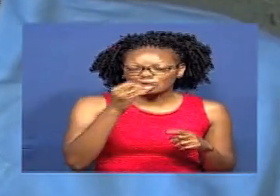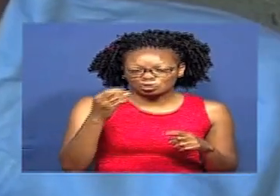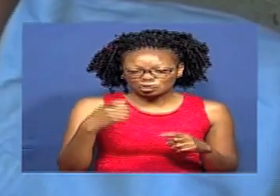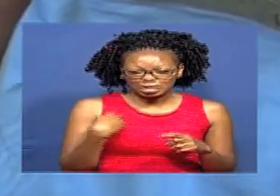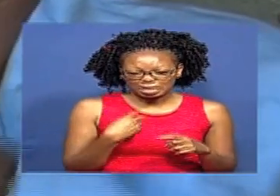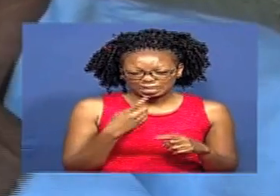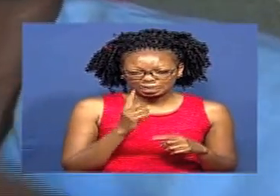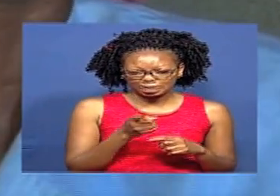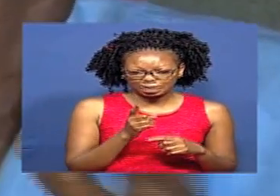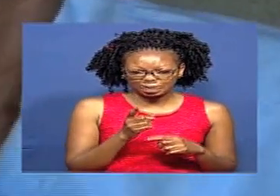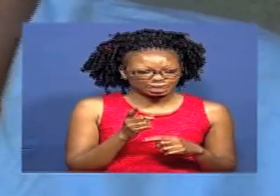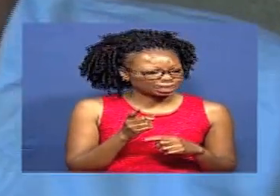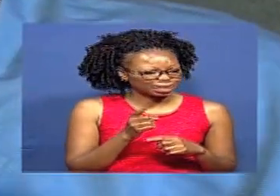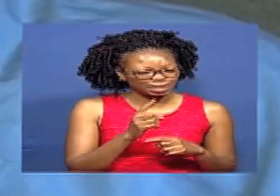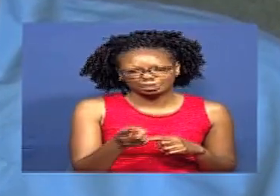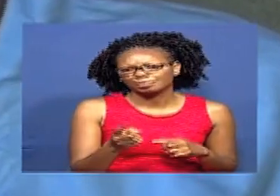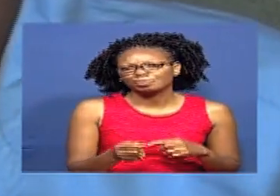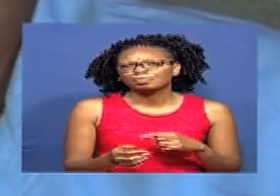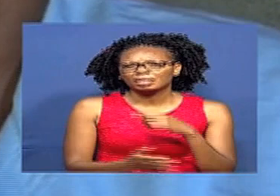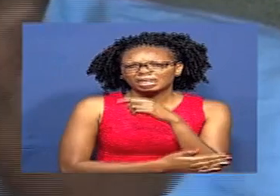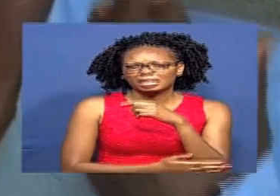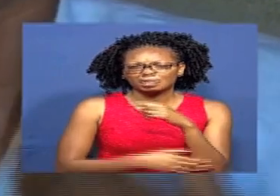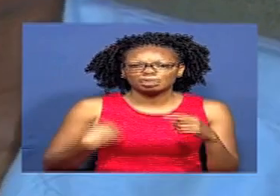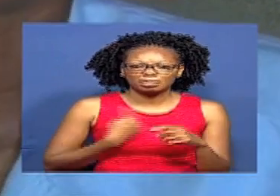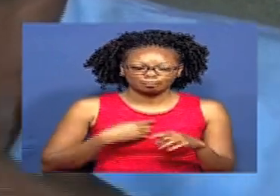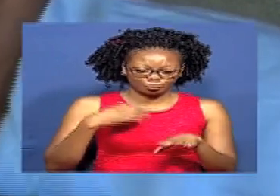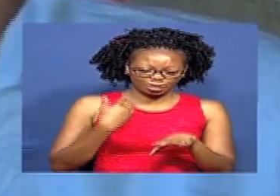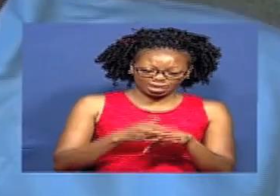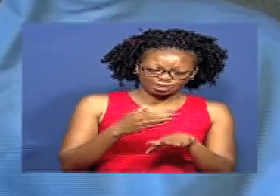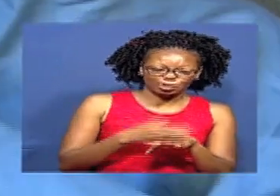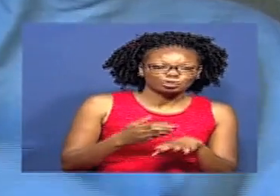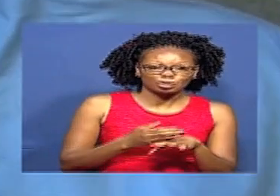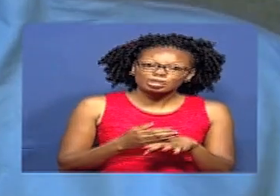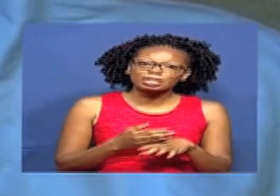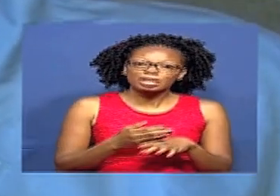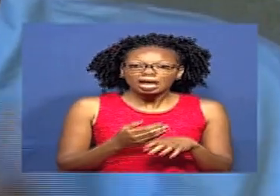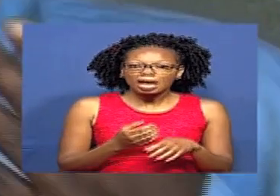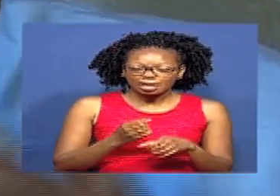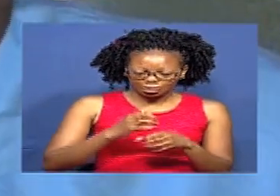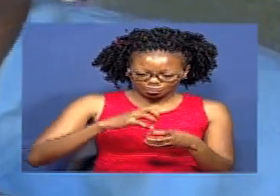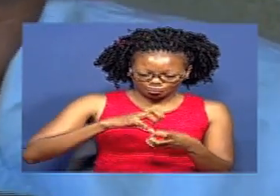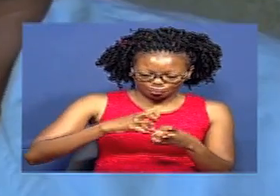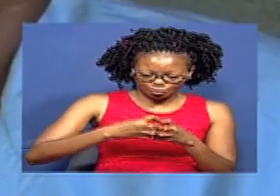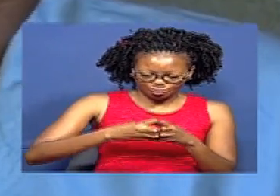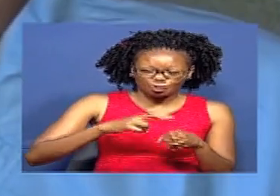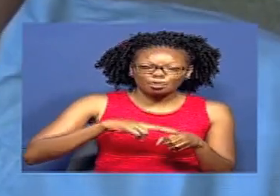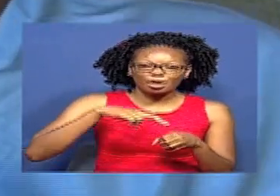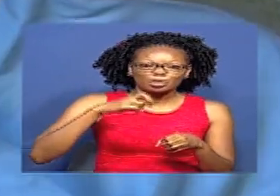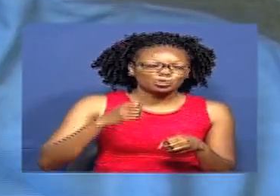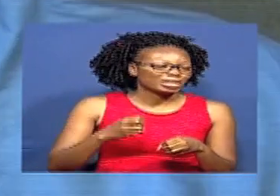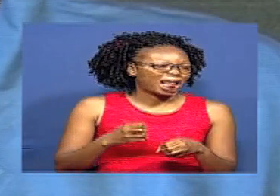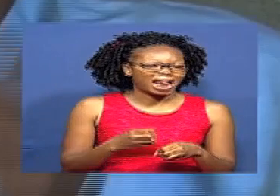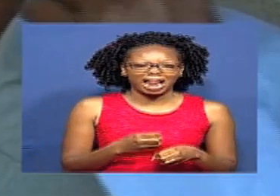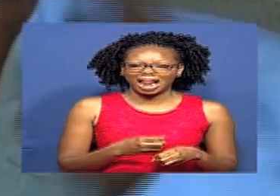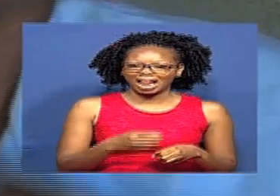Sisi tukawana apana Hii sasa si inaonekana sisi tunatupa Tukifanya juisi, inashinda Na